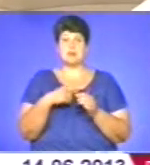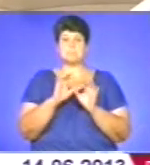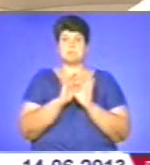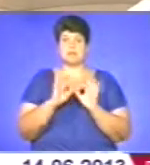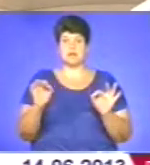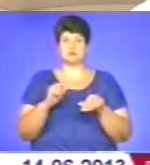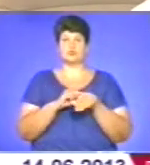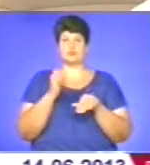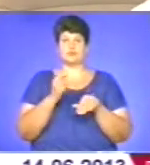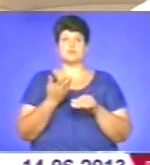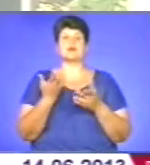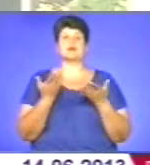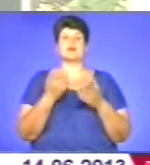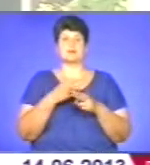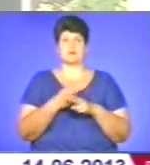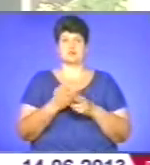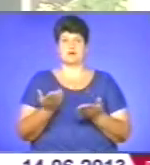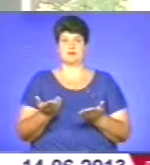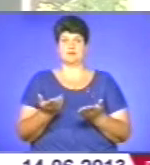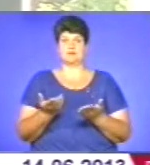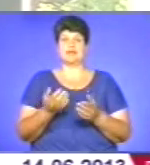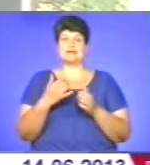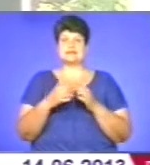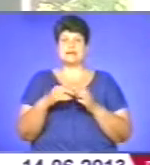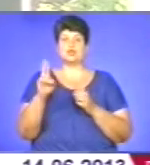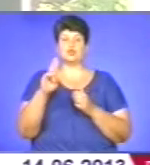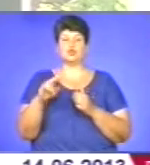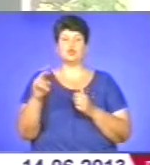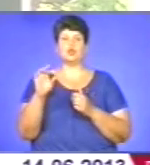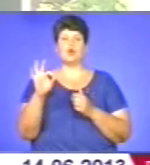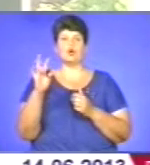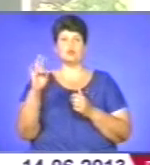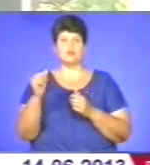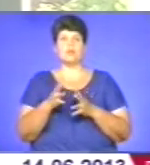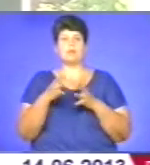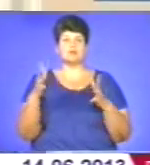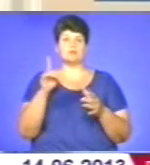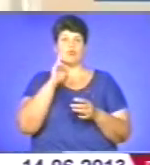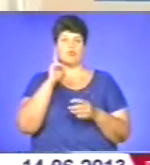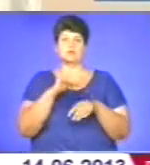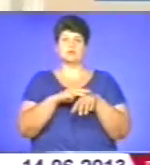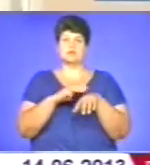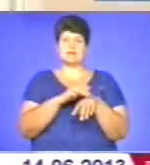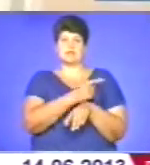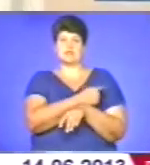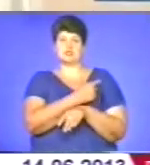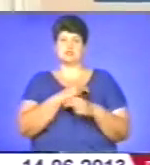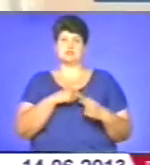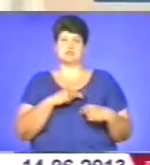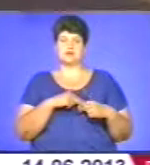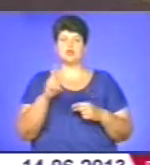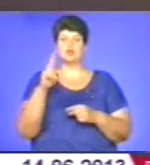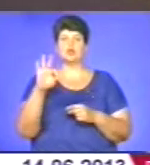яка може бути для неї шкода? Серед донорів переважна більшість – молодь, правоохоронці, медичні працівники. Загалом